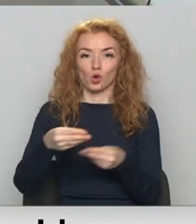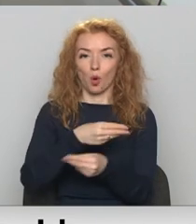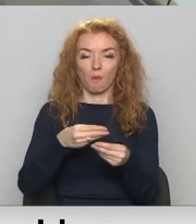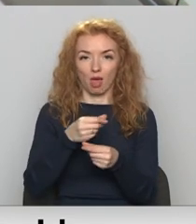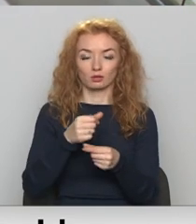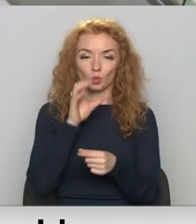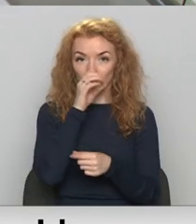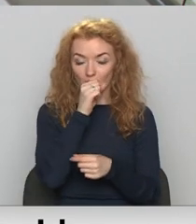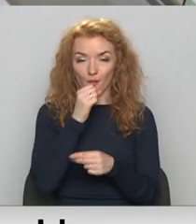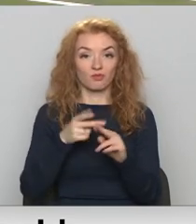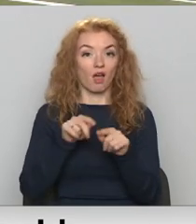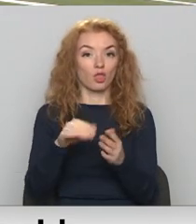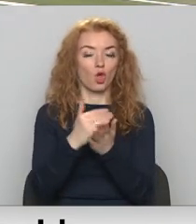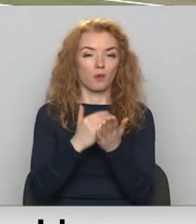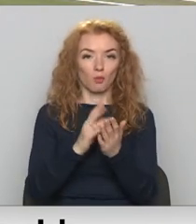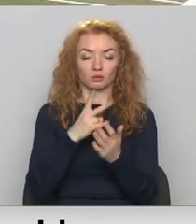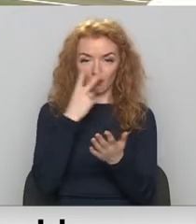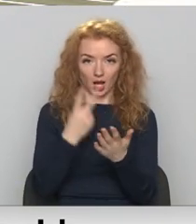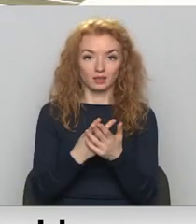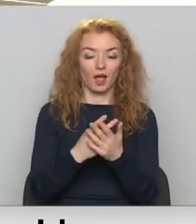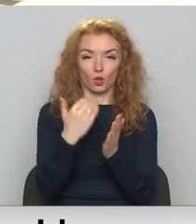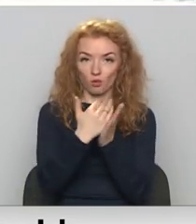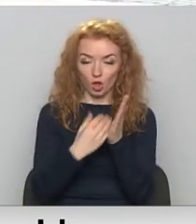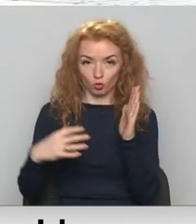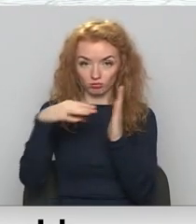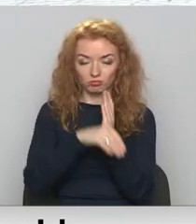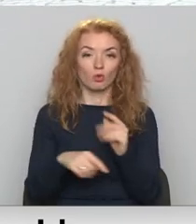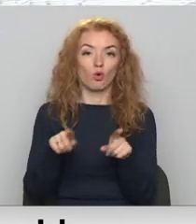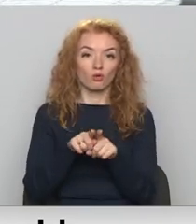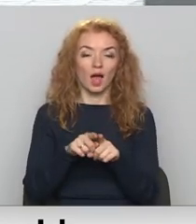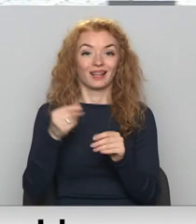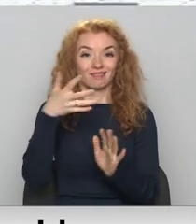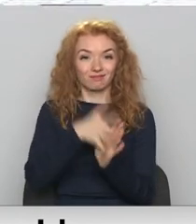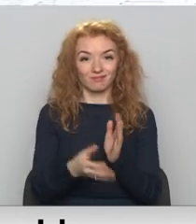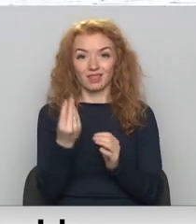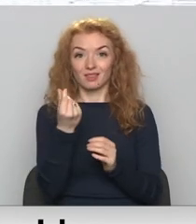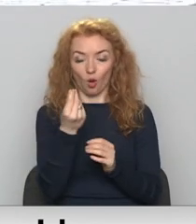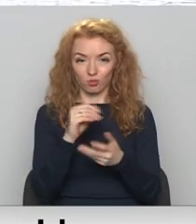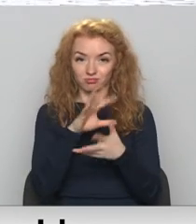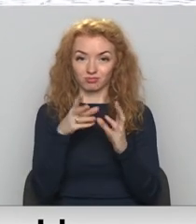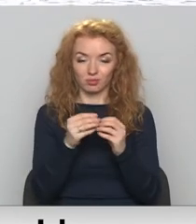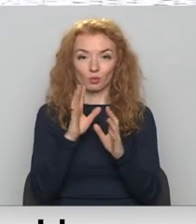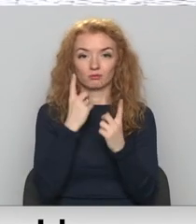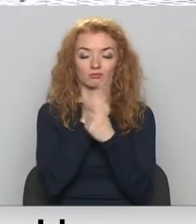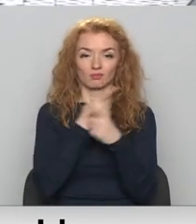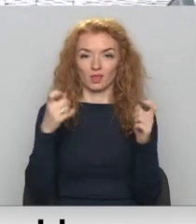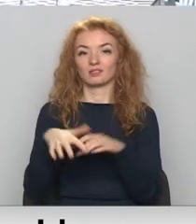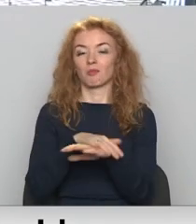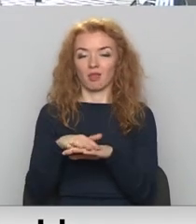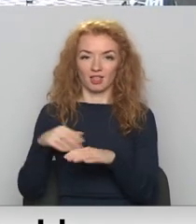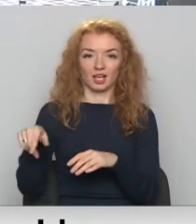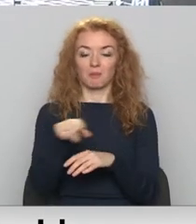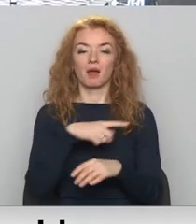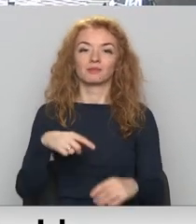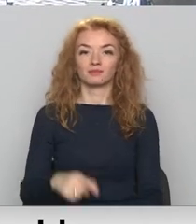Turpmāk šāda norma tiks paredzēta nolikumos un informācija par procesa iztērētajiem līdzekļiem tiks darīta zināma sabiedrībai.